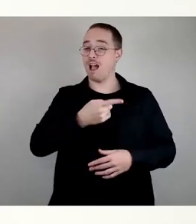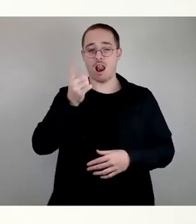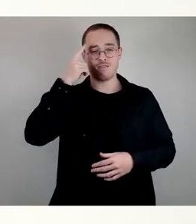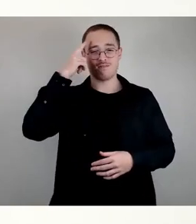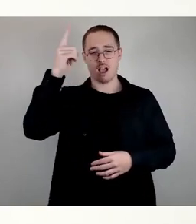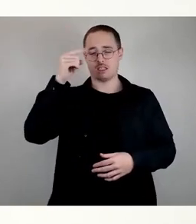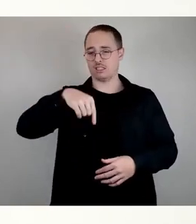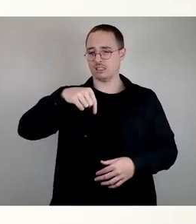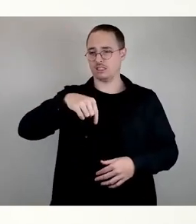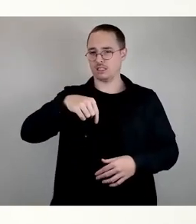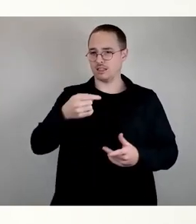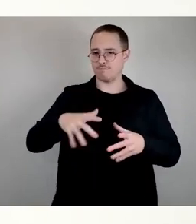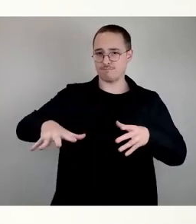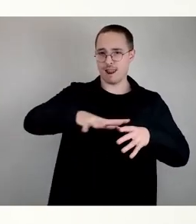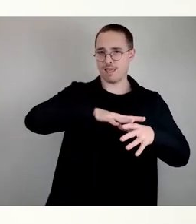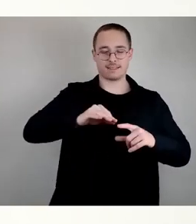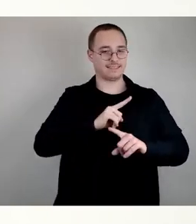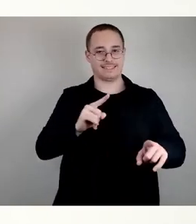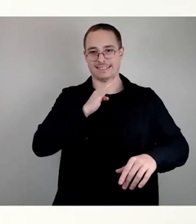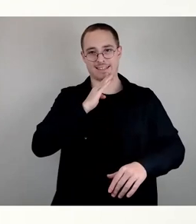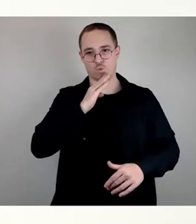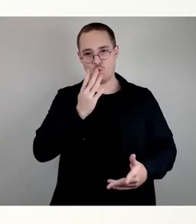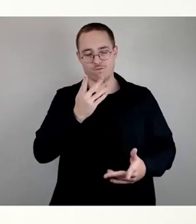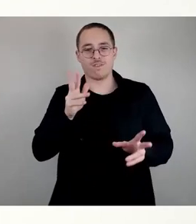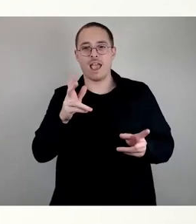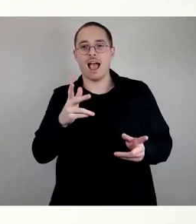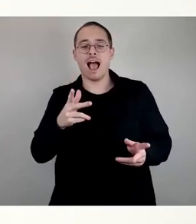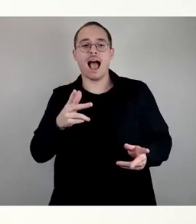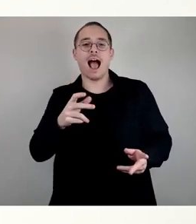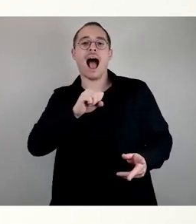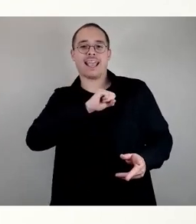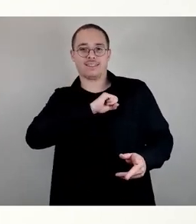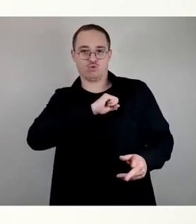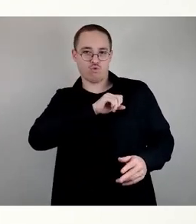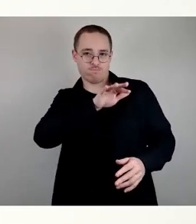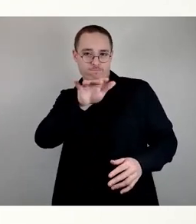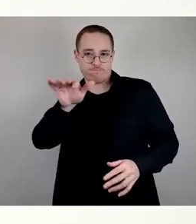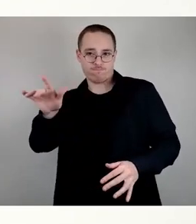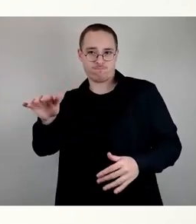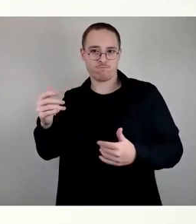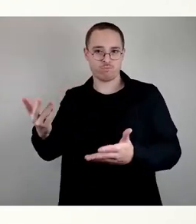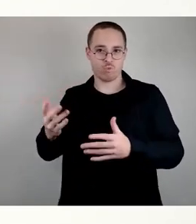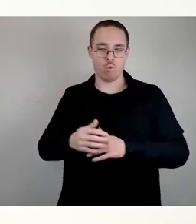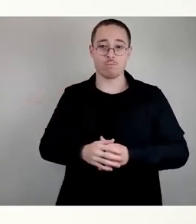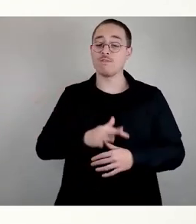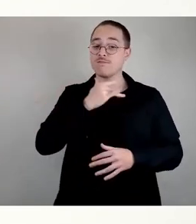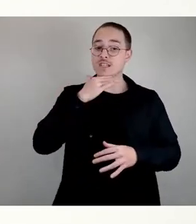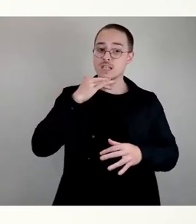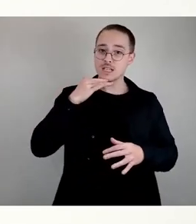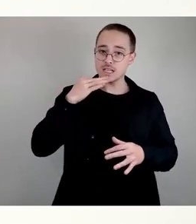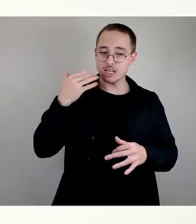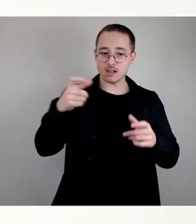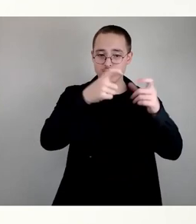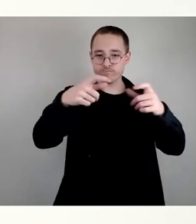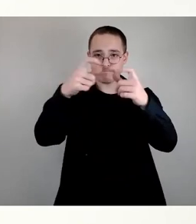im eigenen Bestand, im eigenen Eigentum haben, viele Objekte angemietet haben, sehr kostenintensiv angemietet